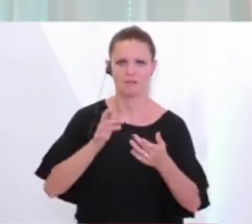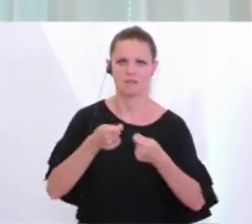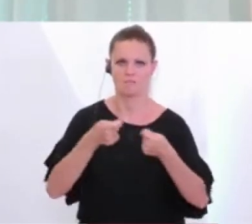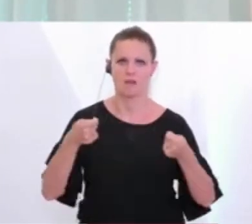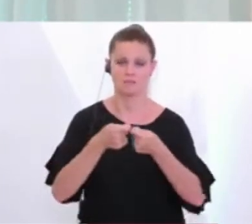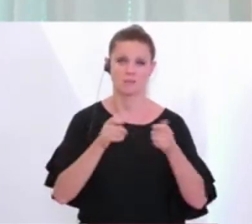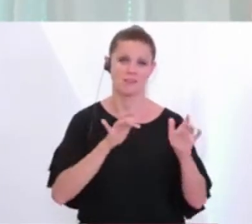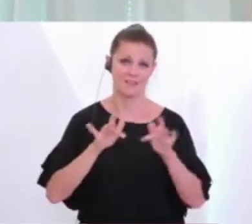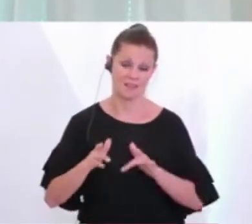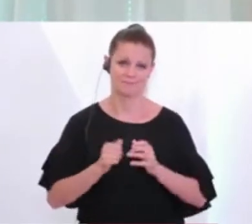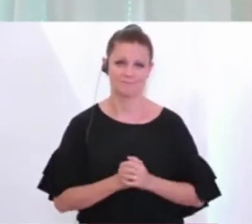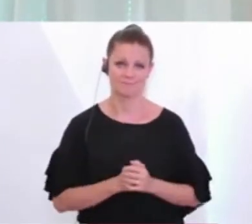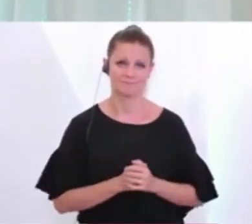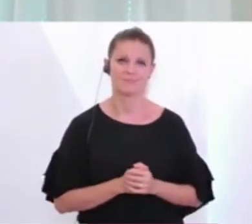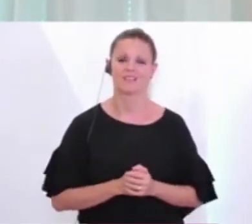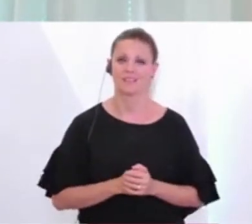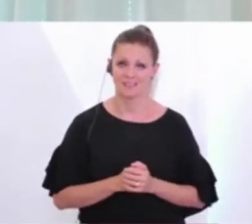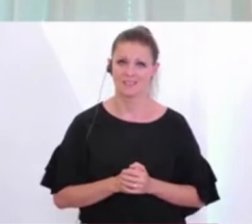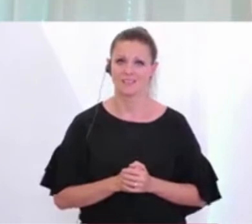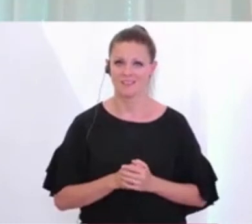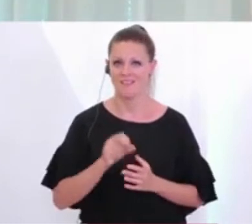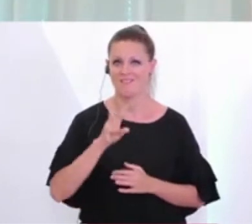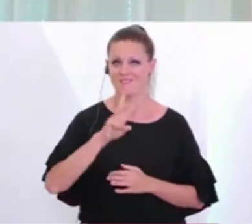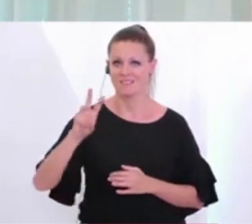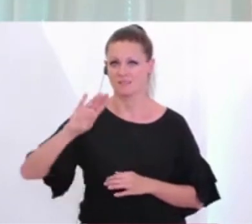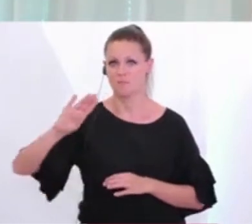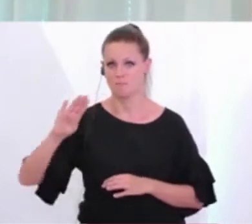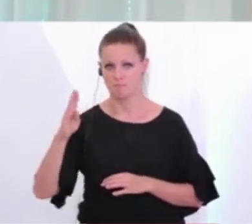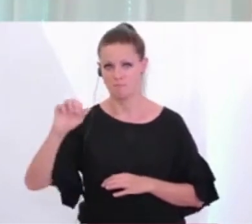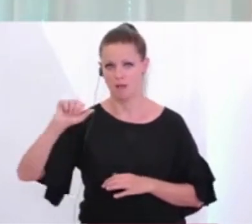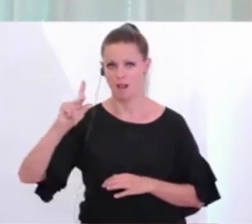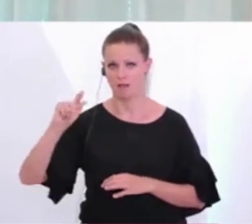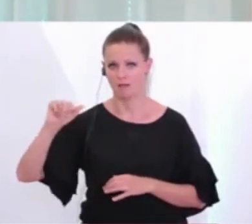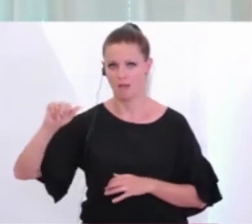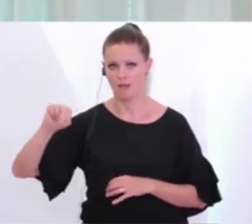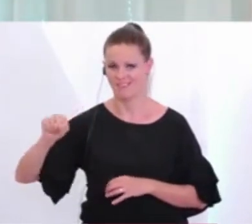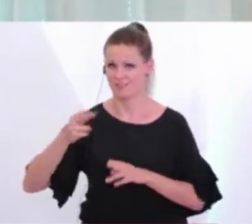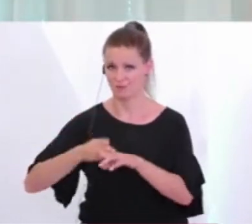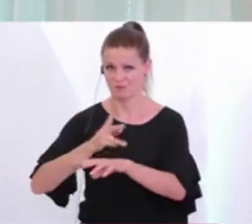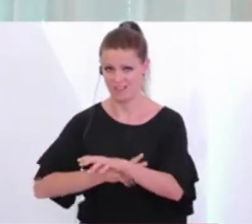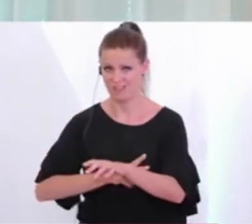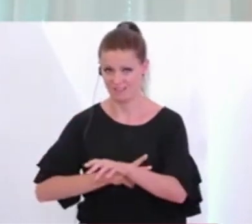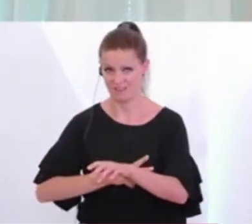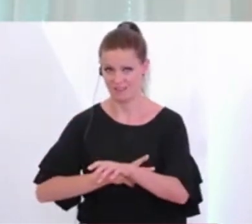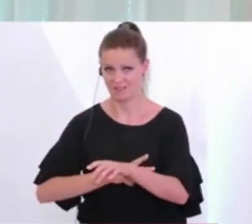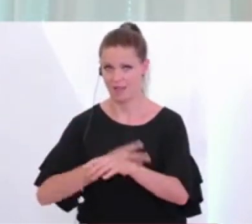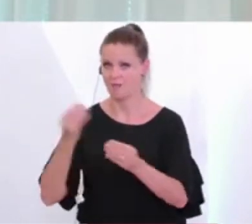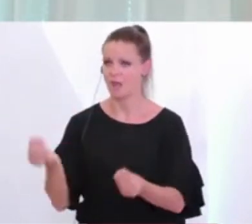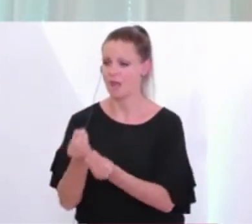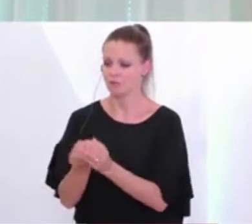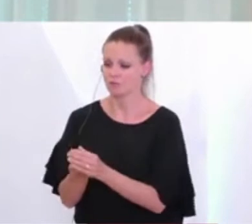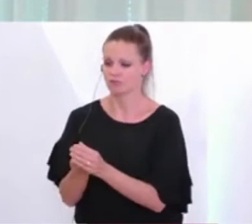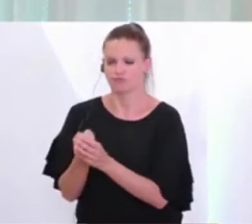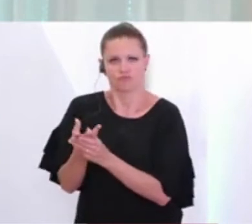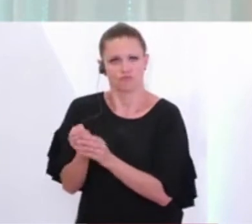ein Teil, ein wesentlicher Teil der Westbalkanstaaten hat von einem geringen Ausgangsniveau,